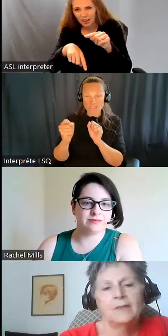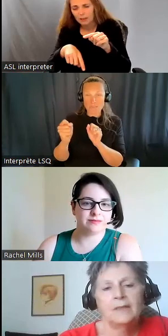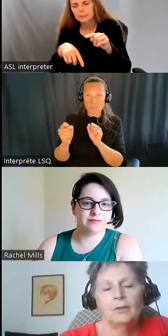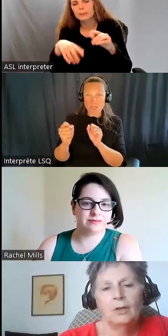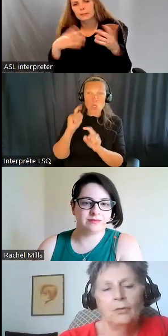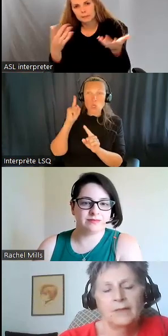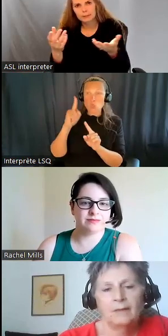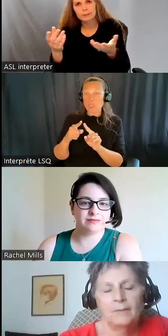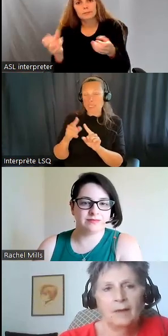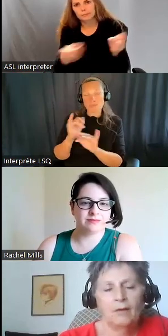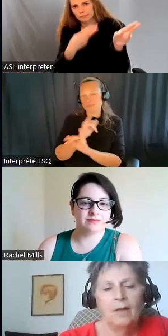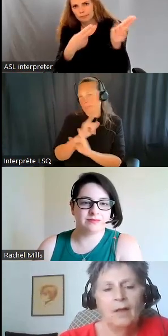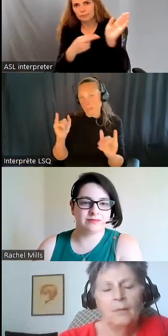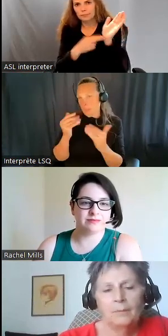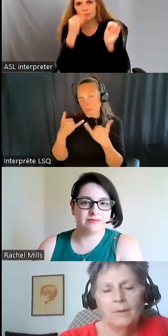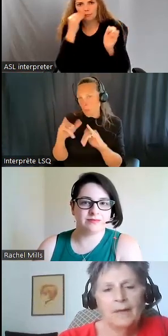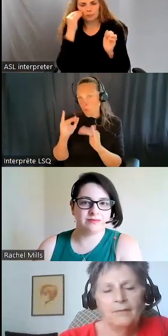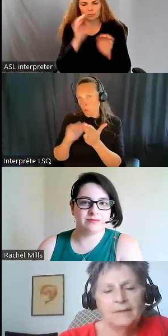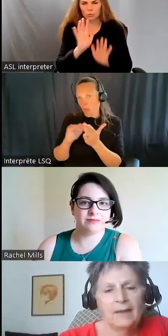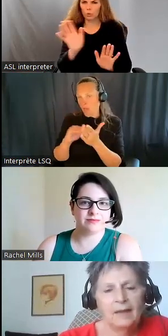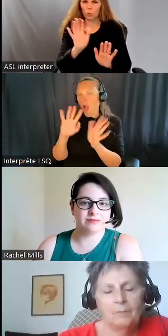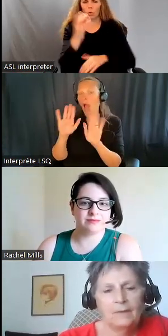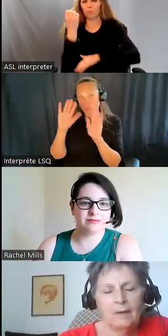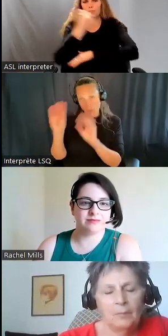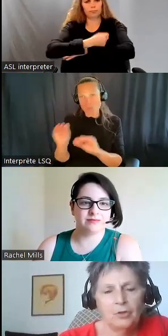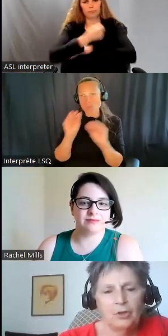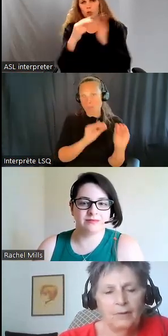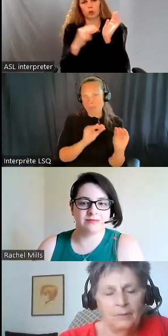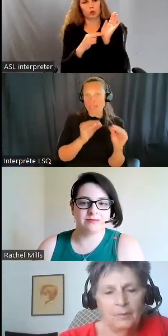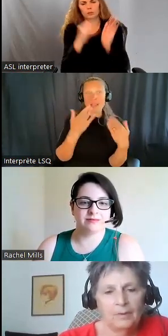ce ne soit plus faisable. Donc, je ne dis pas les fermer